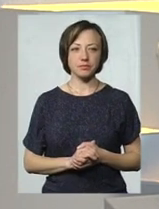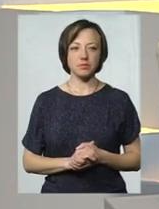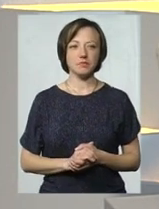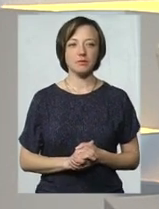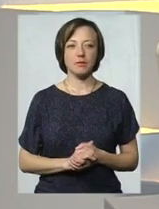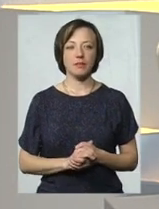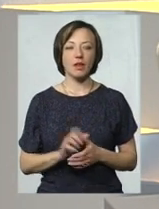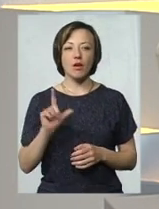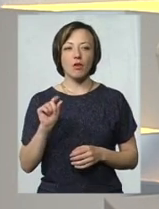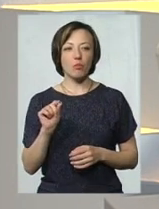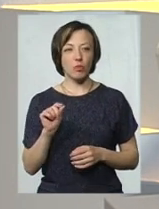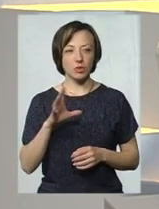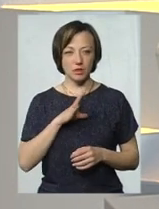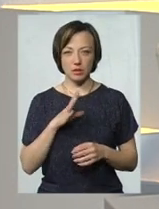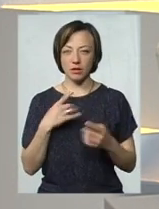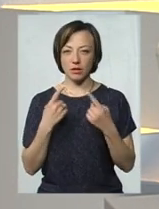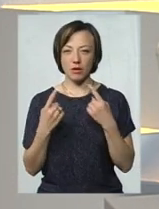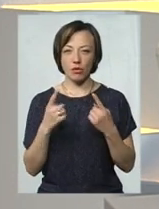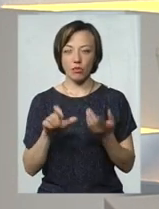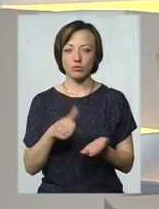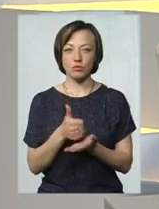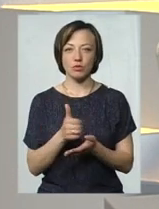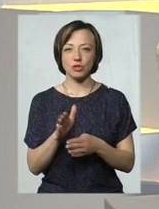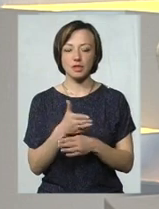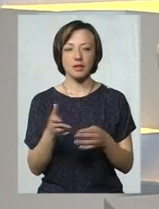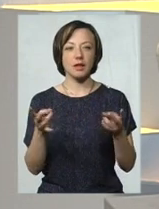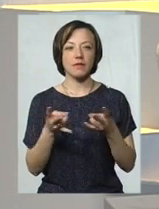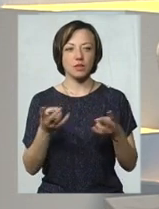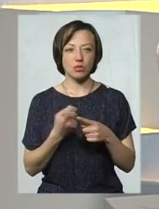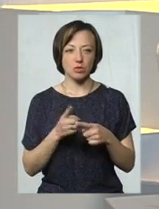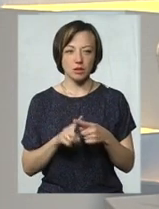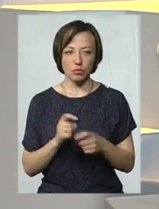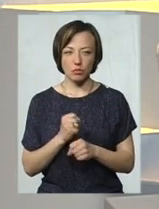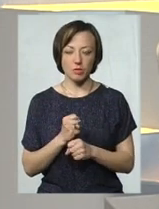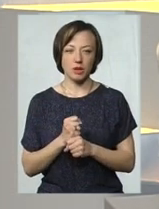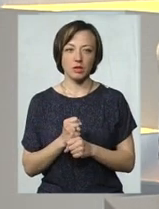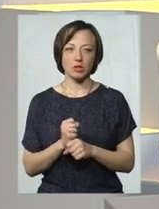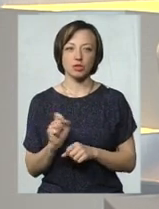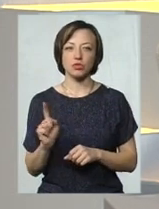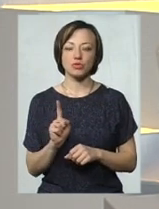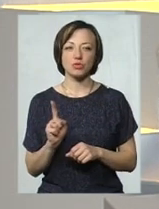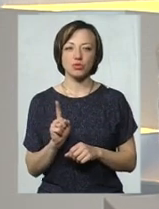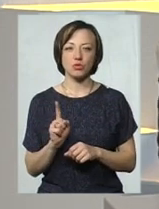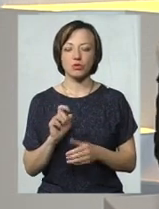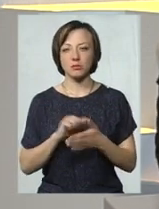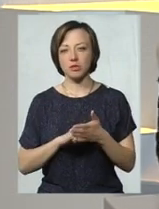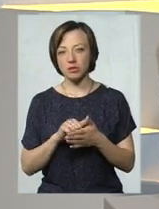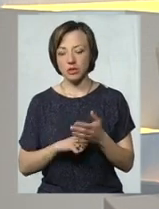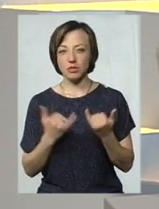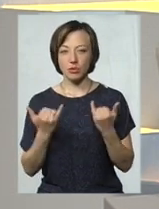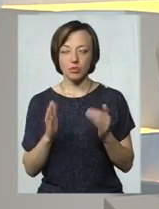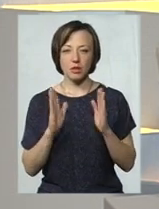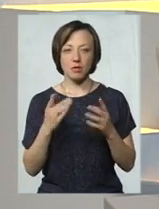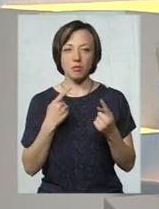Гординський говорив про основну частину. Навіщо це робили, що це спричинило, а сьогодні ми